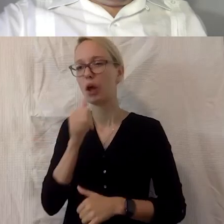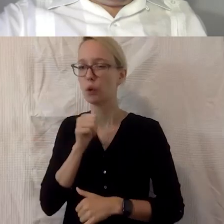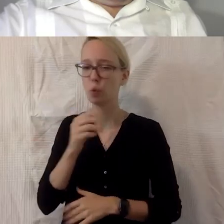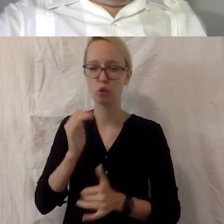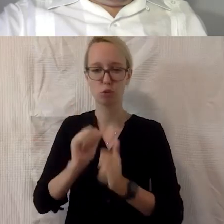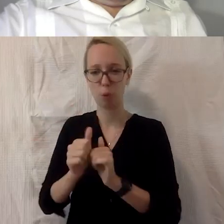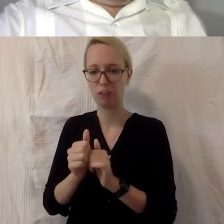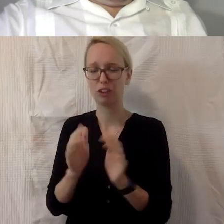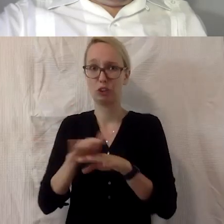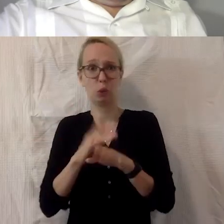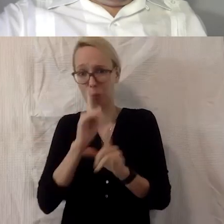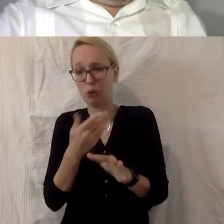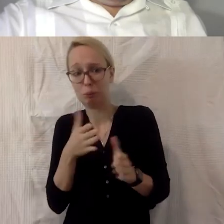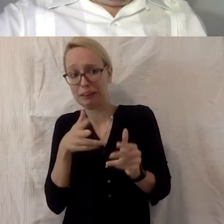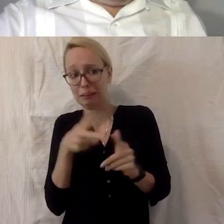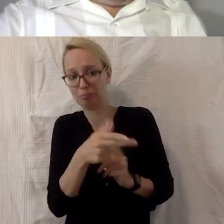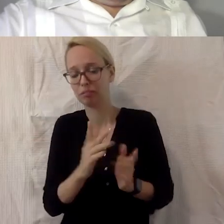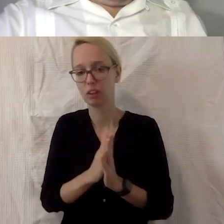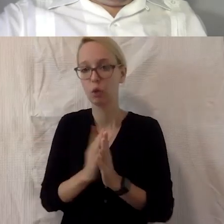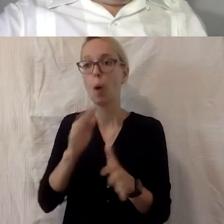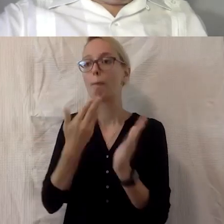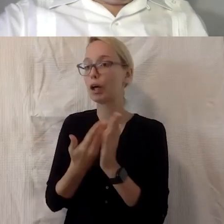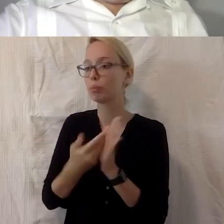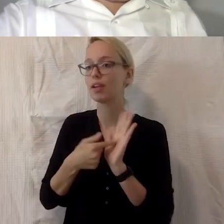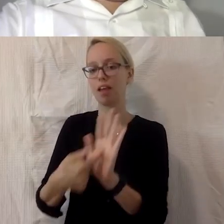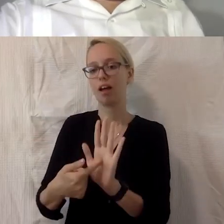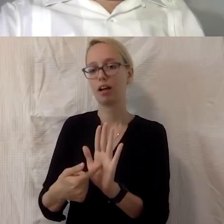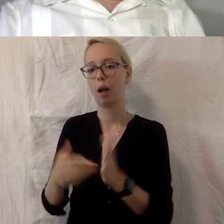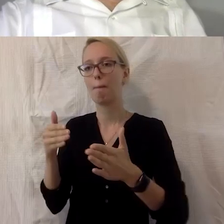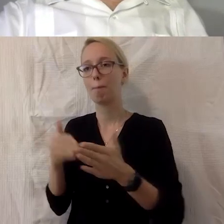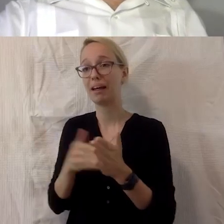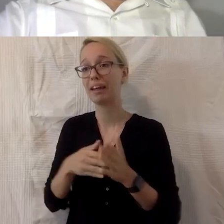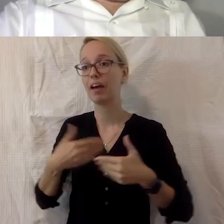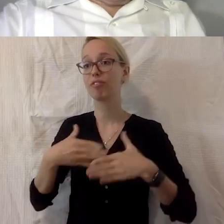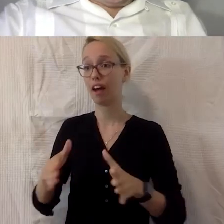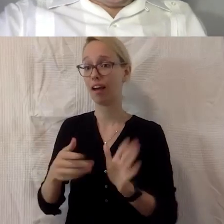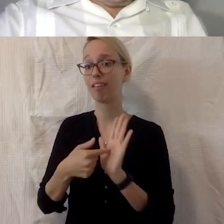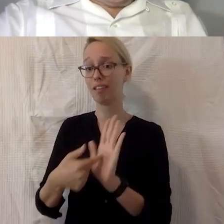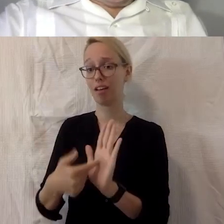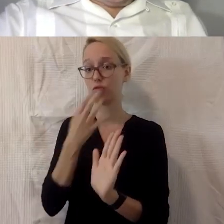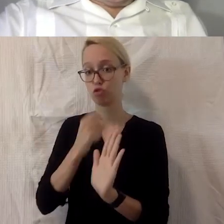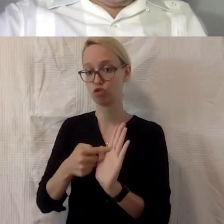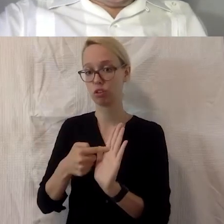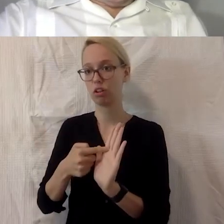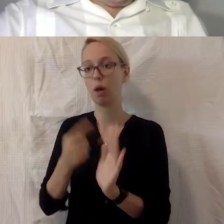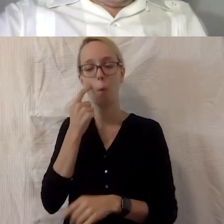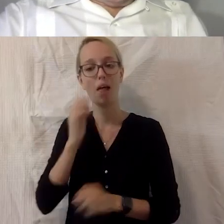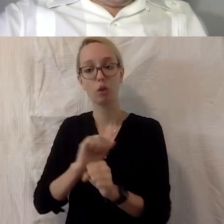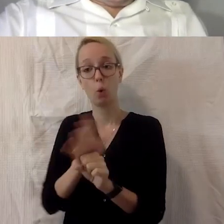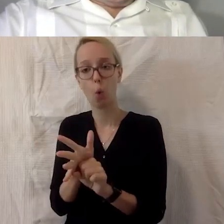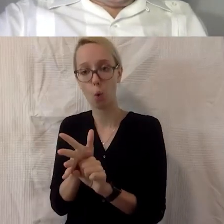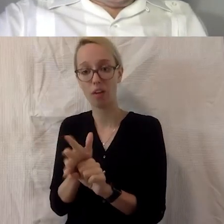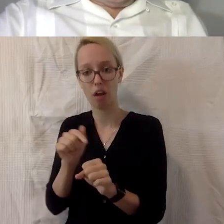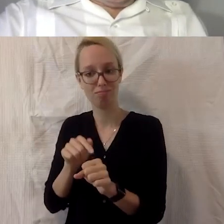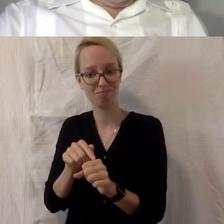wenn ich nur ein, sorry, ein ganz kleines Beispiel machen darf, das auch Barrierefreiheit nochmal zeigt. Im Moment in der Corona-Pandemie ist es so, dass Menschen,